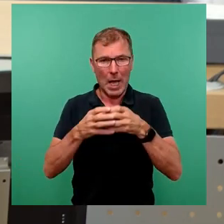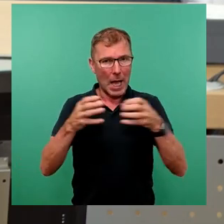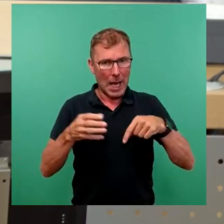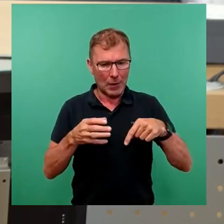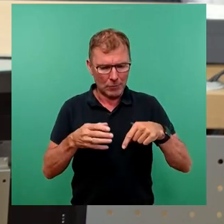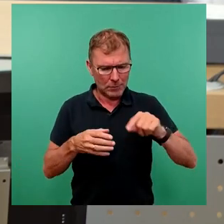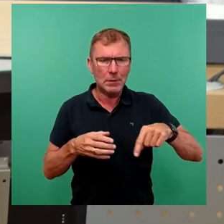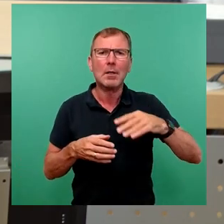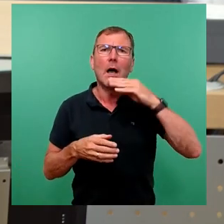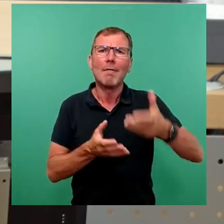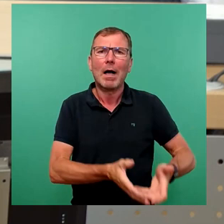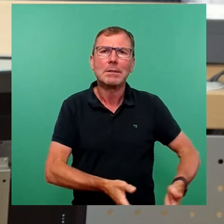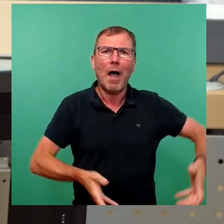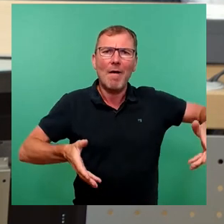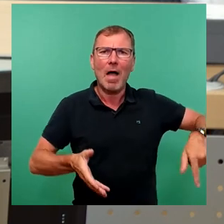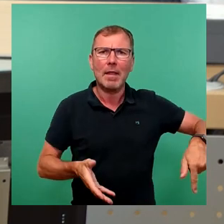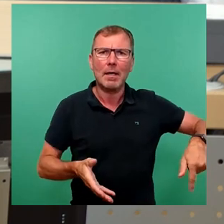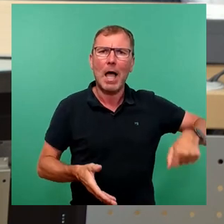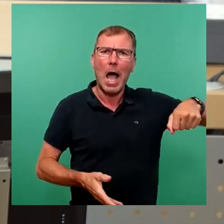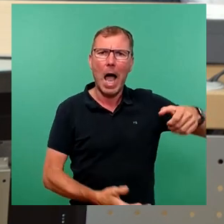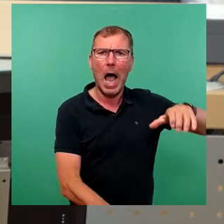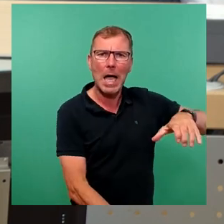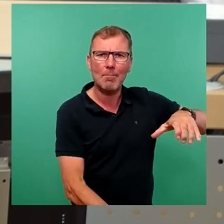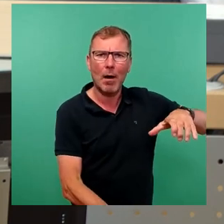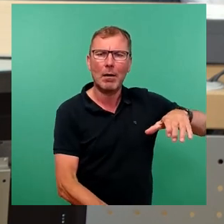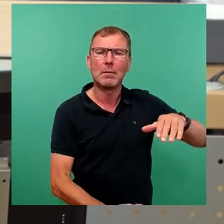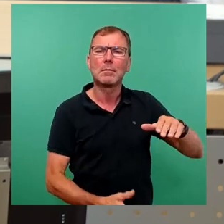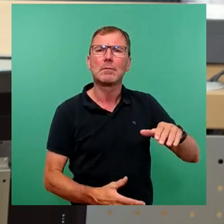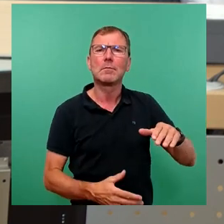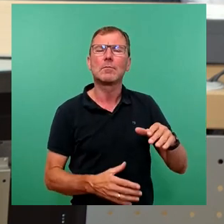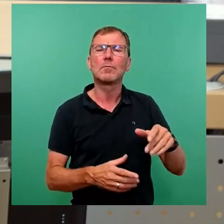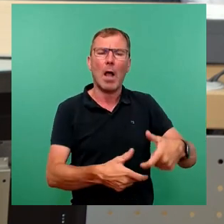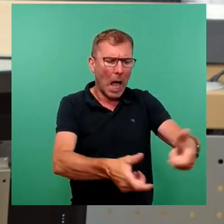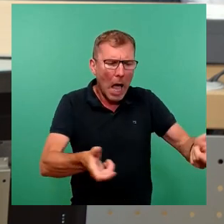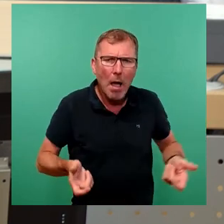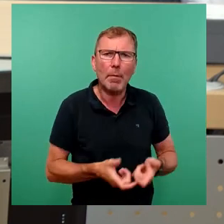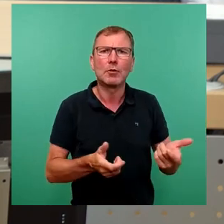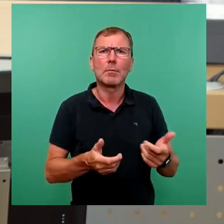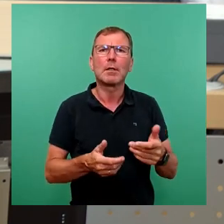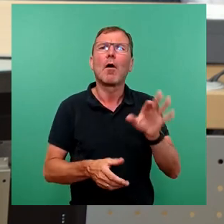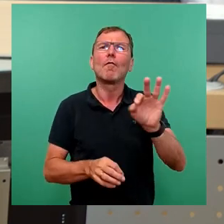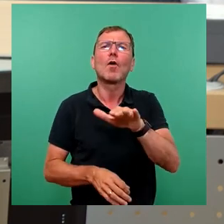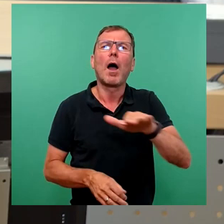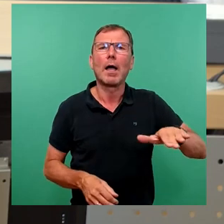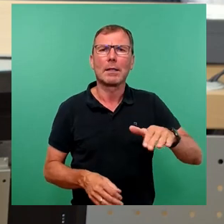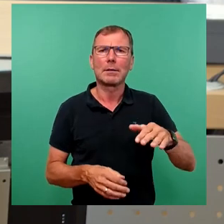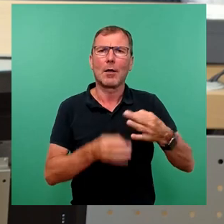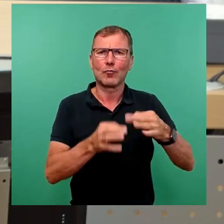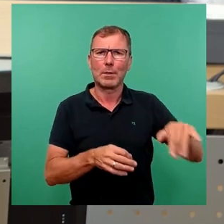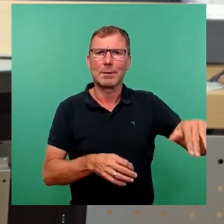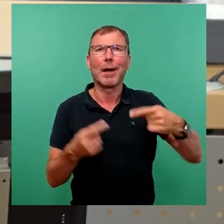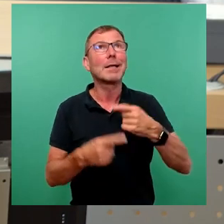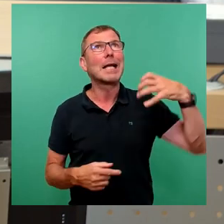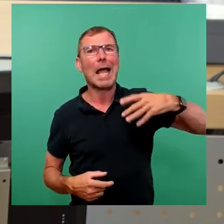Wasserwannen aufgebaut oder Eimer, Plansch und Badeecken für die Kinder wurden geschaffen, gegen die Hitze.